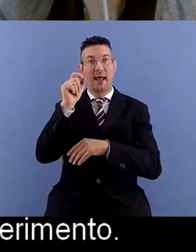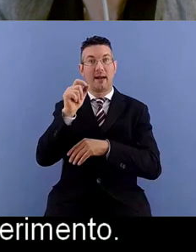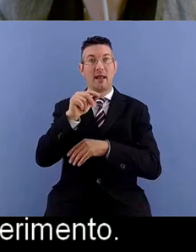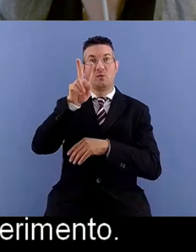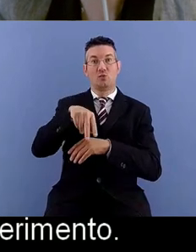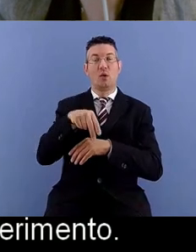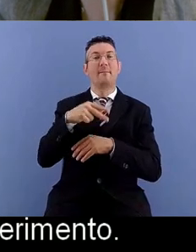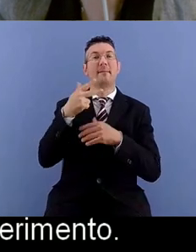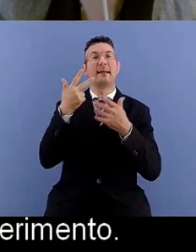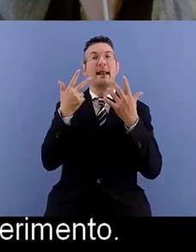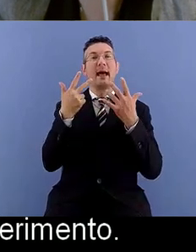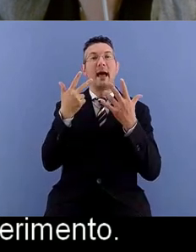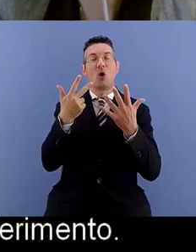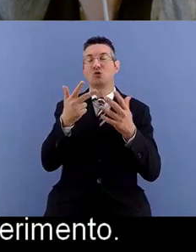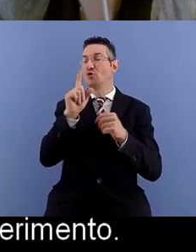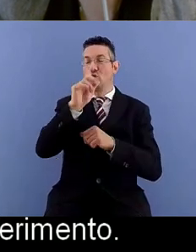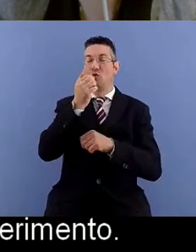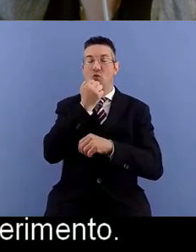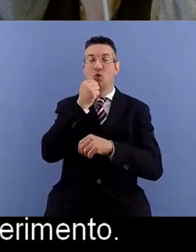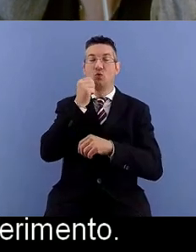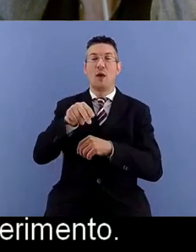2018 ha